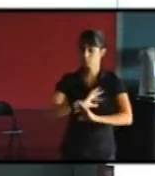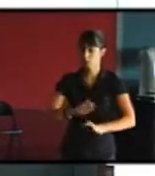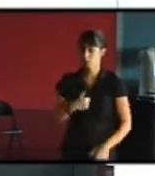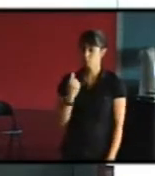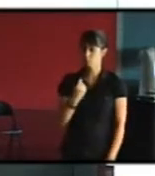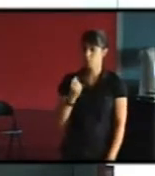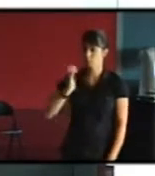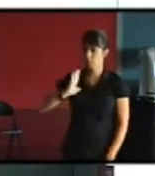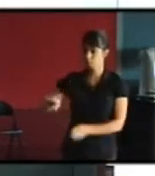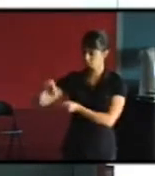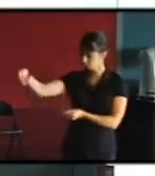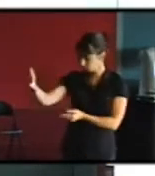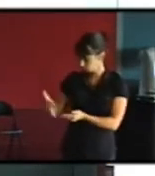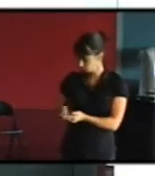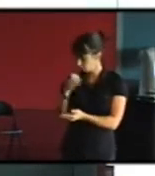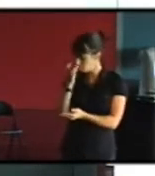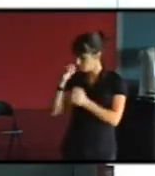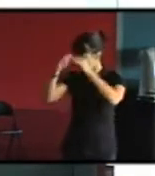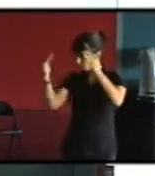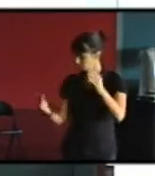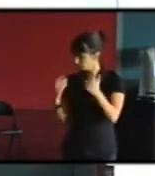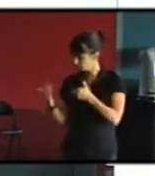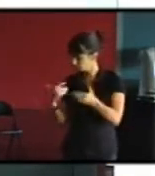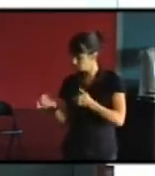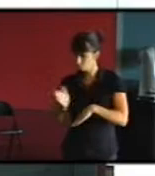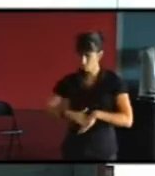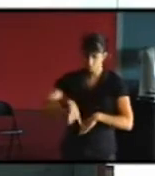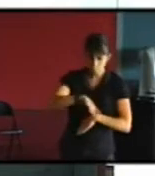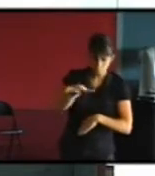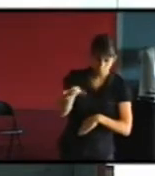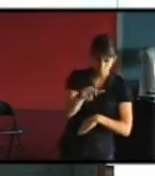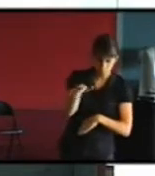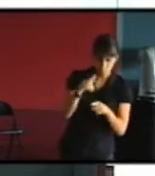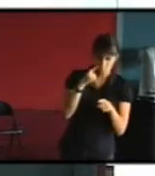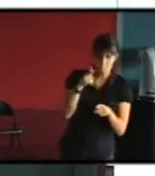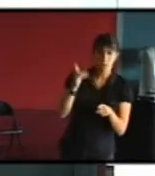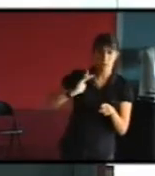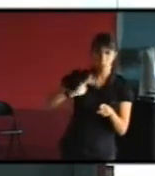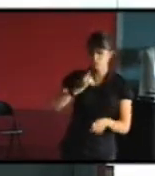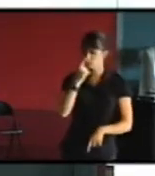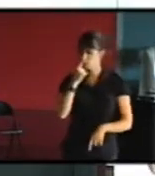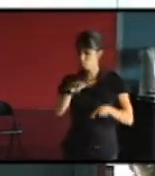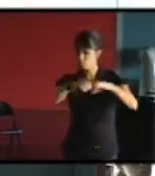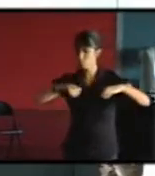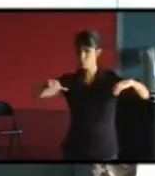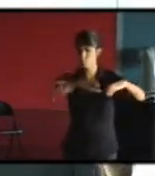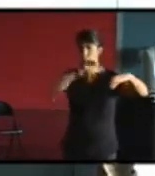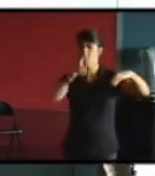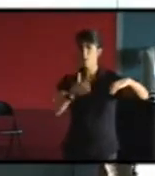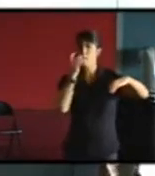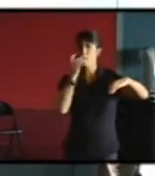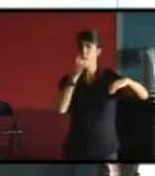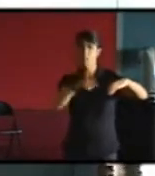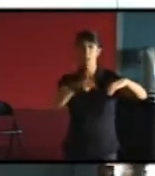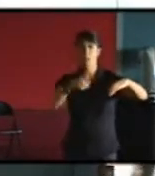verrières d'ateliers vu comme devant dénaturant le patrimoine était devenu des boutiques